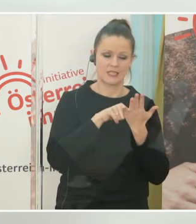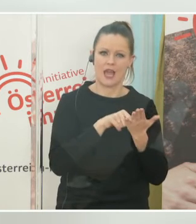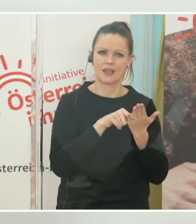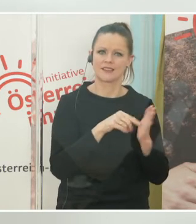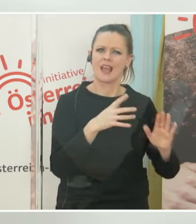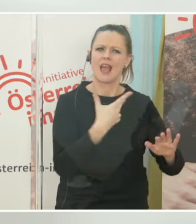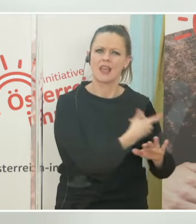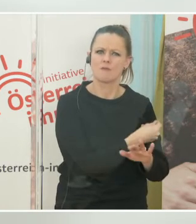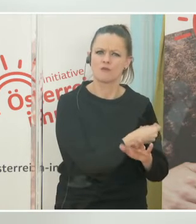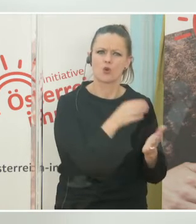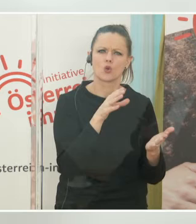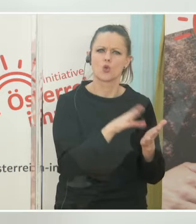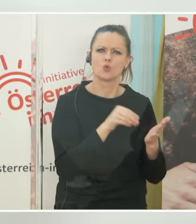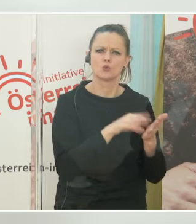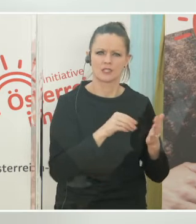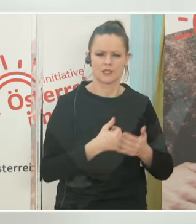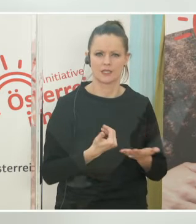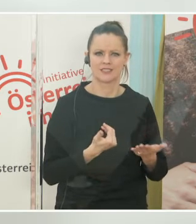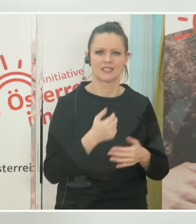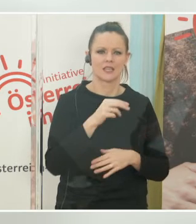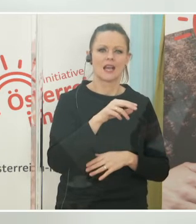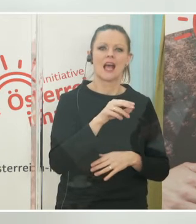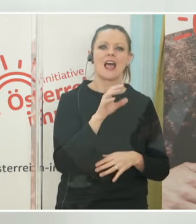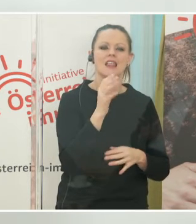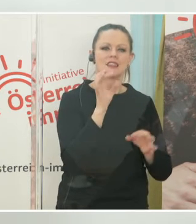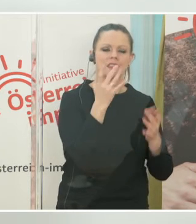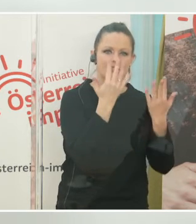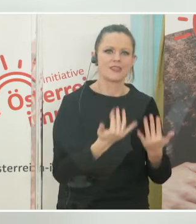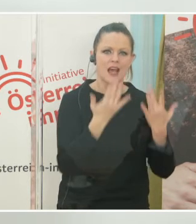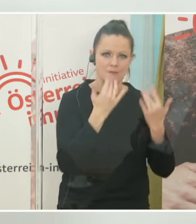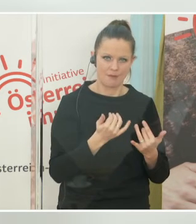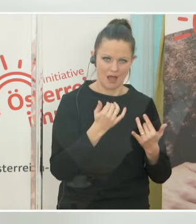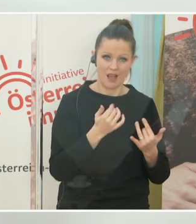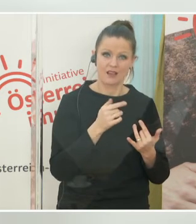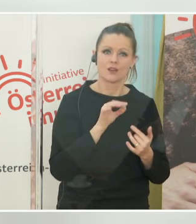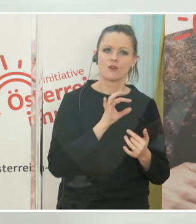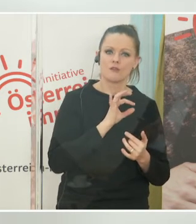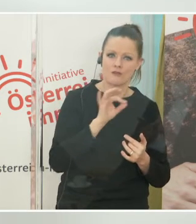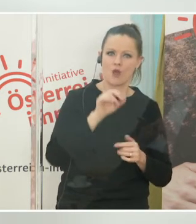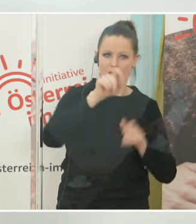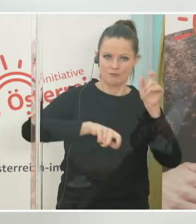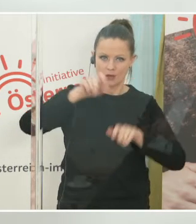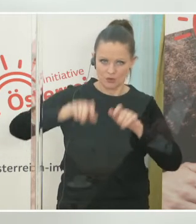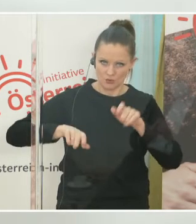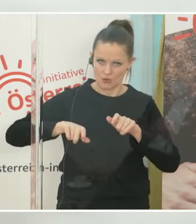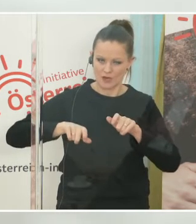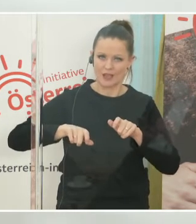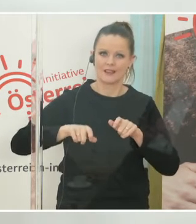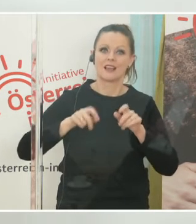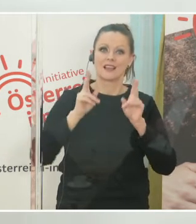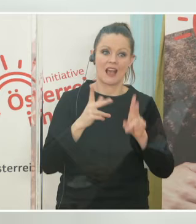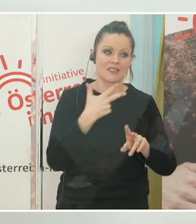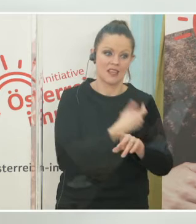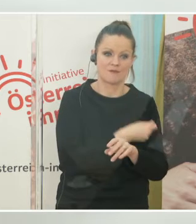gut beschreibt. Das ist die sogenannte Nummer needed to vaccinate. Das ist die Zahl der Personen, die ich impfen muss, um einen